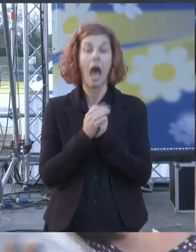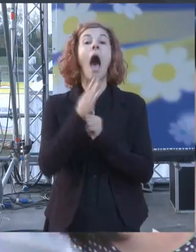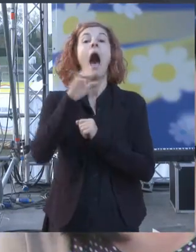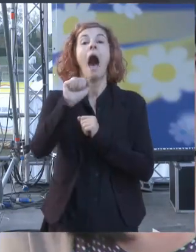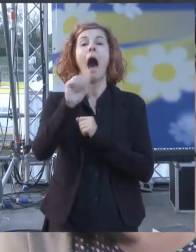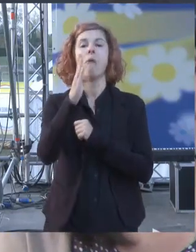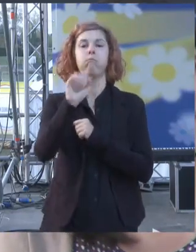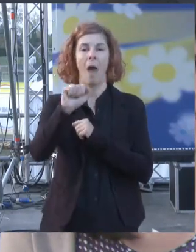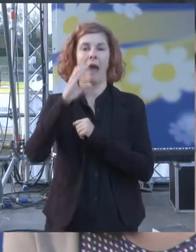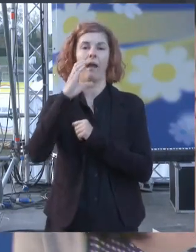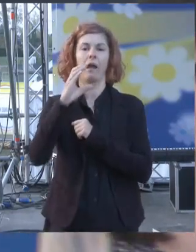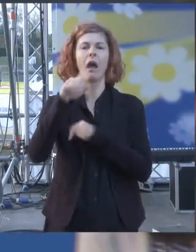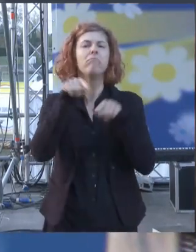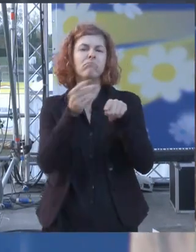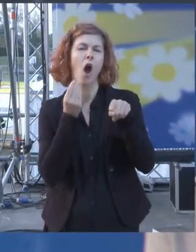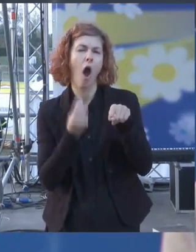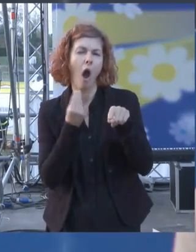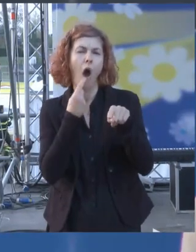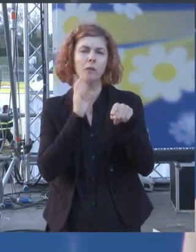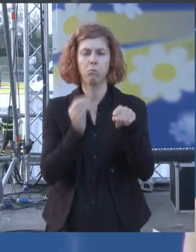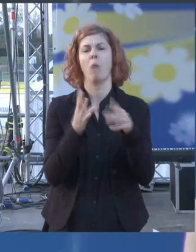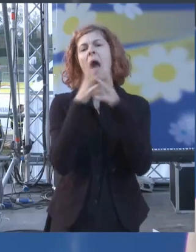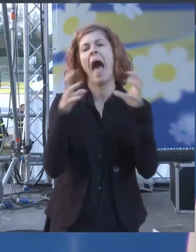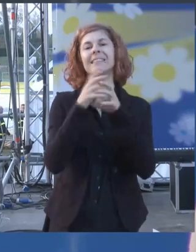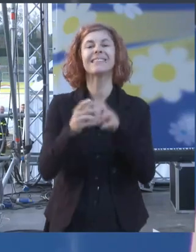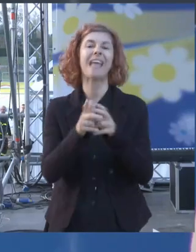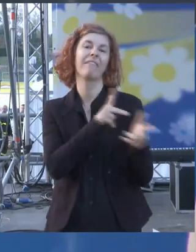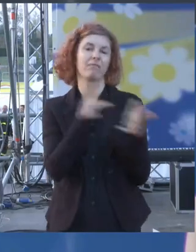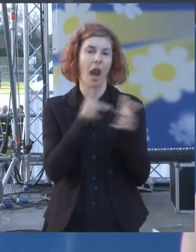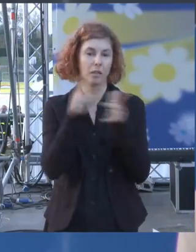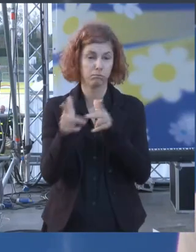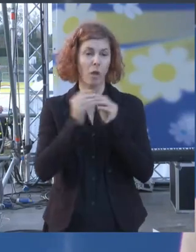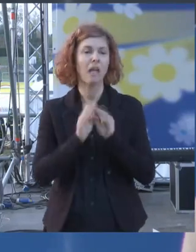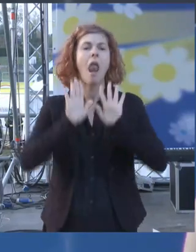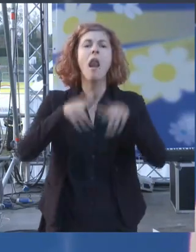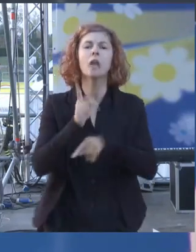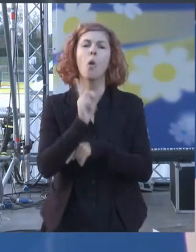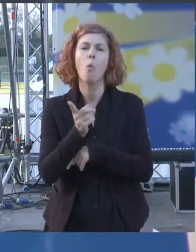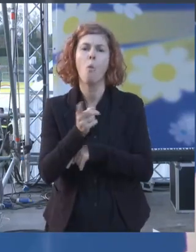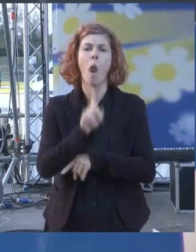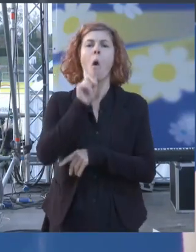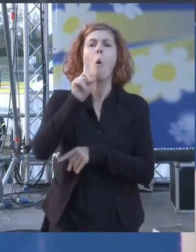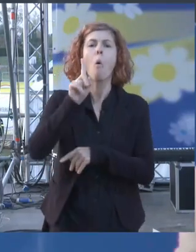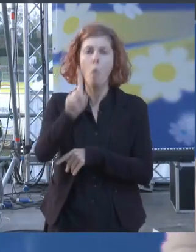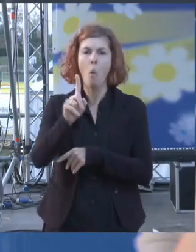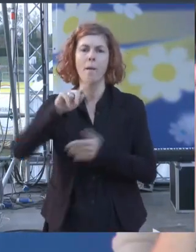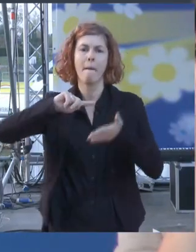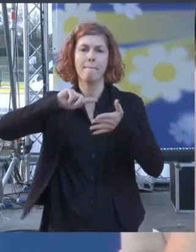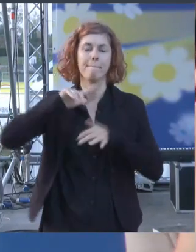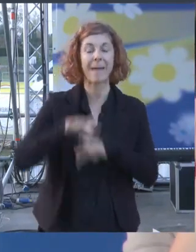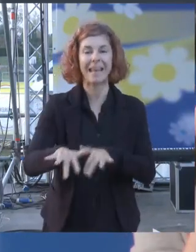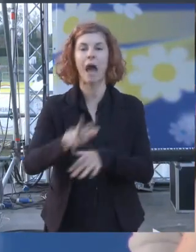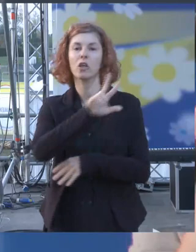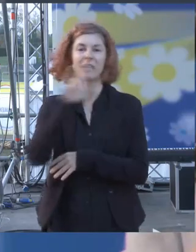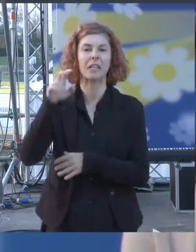'azienda dei trasporti ce l'hanno lasciata con un miliardo e 300 milioni di debiti cioè un po' pesantita un